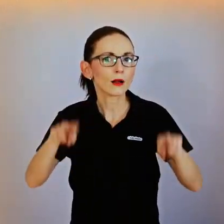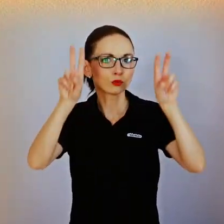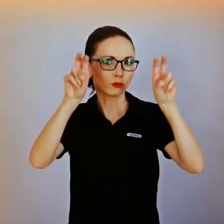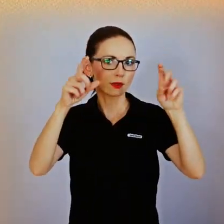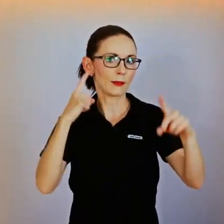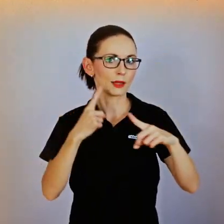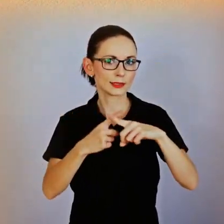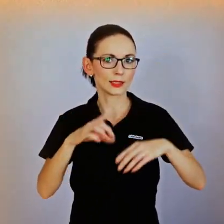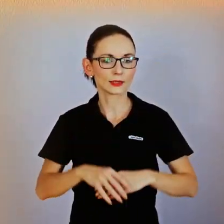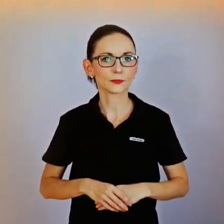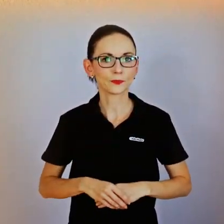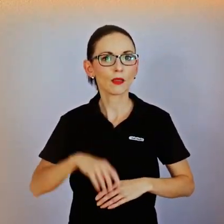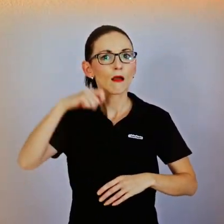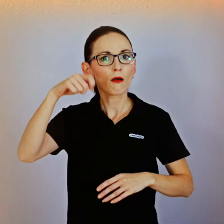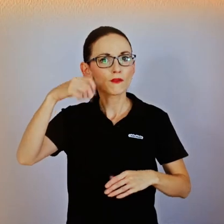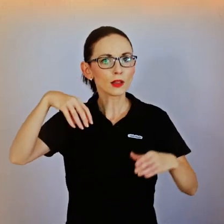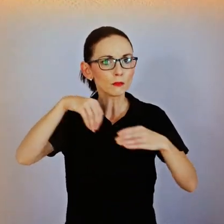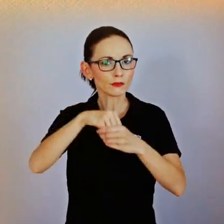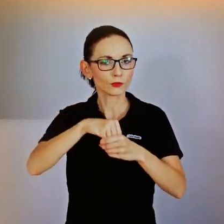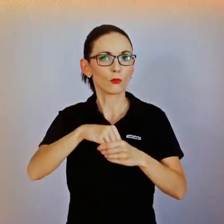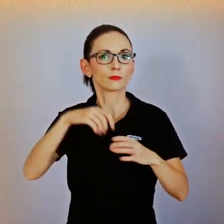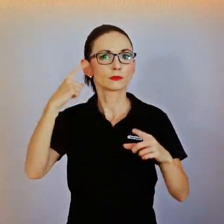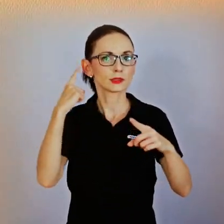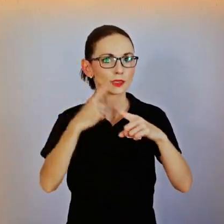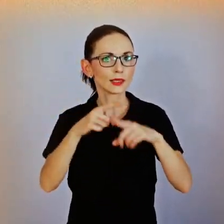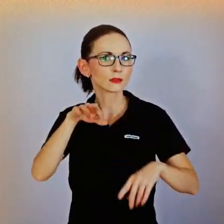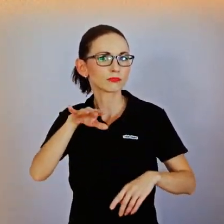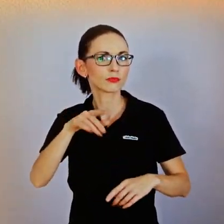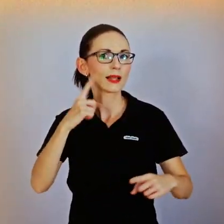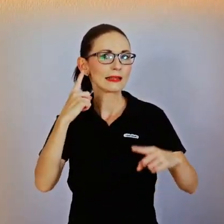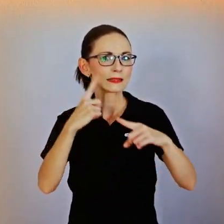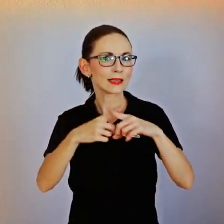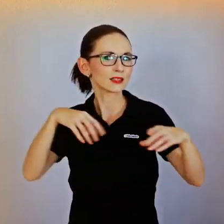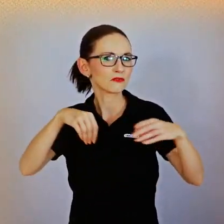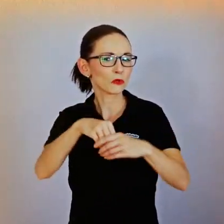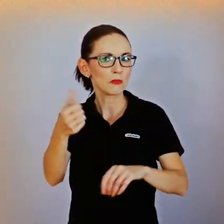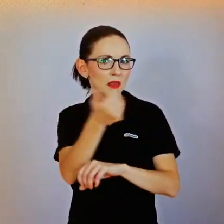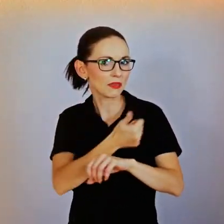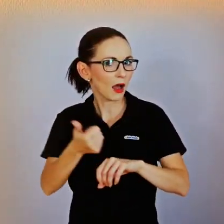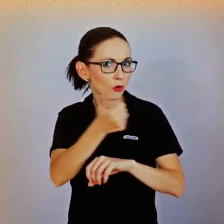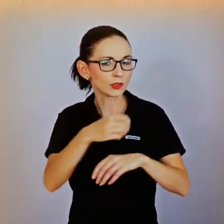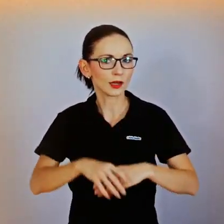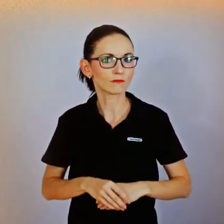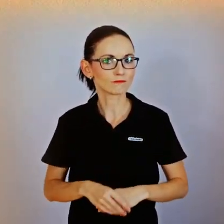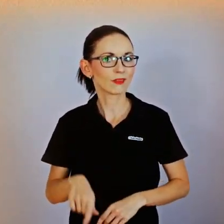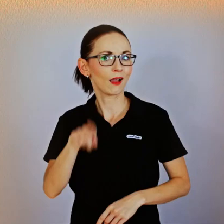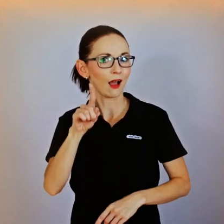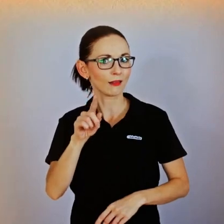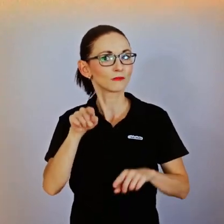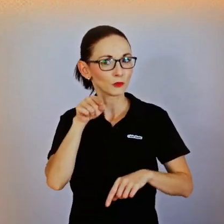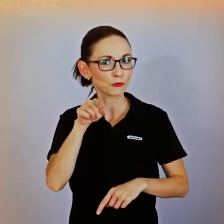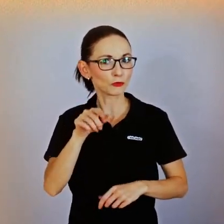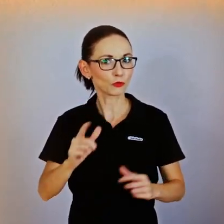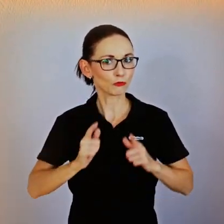někdy vlastně ty praktiky jsou rizikovější, že vlastně ten člověk třeba verbálně říká, že něco nechce, ale